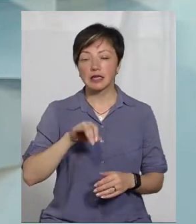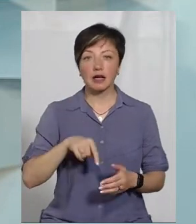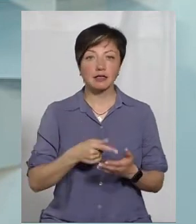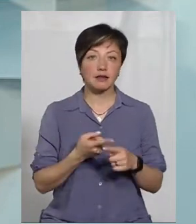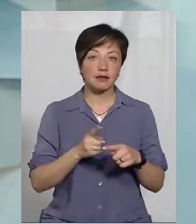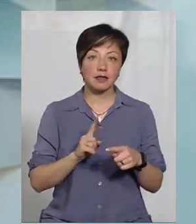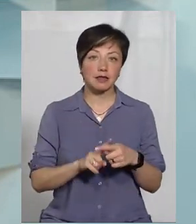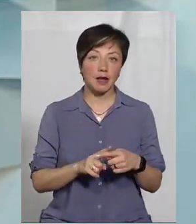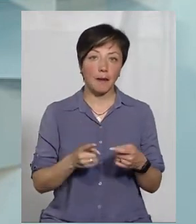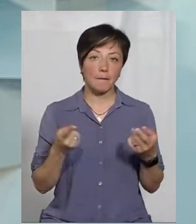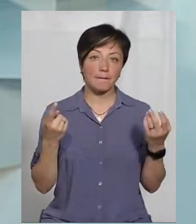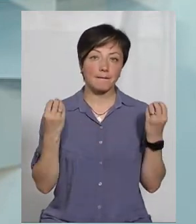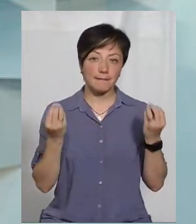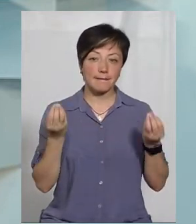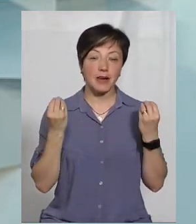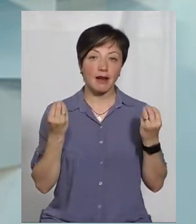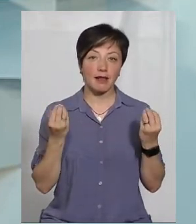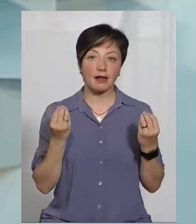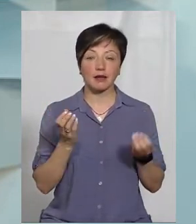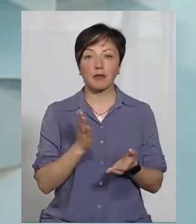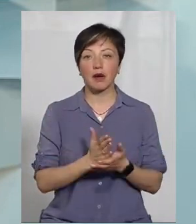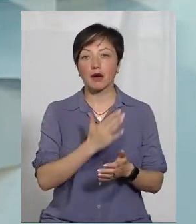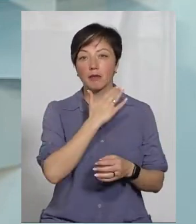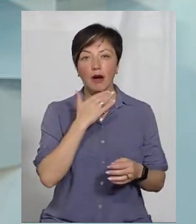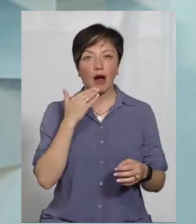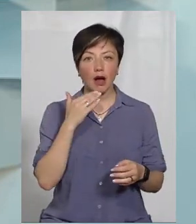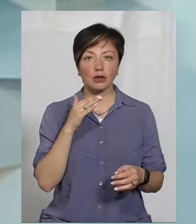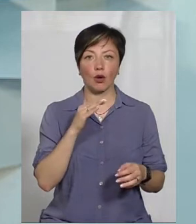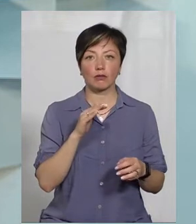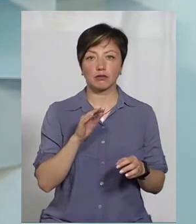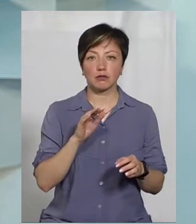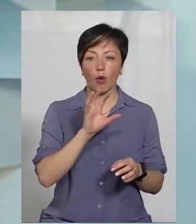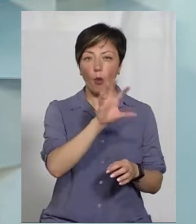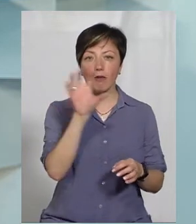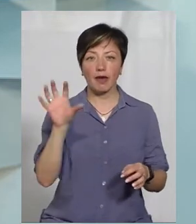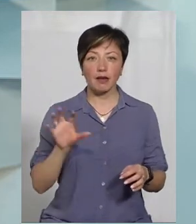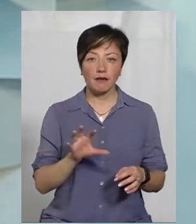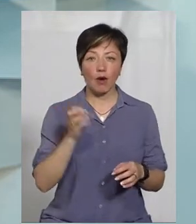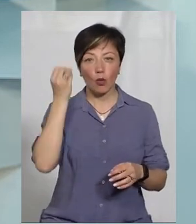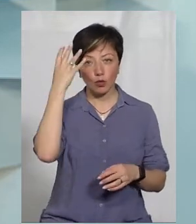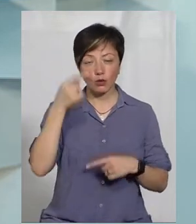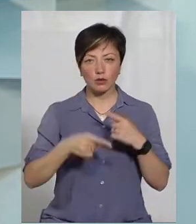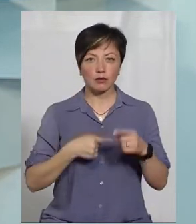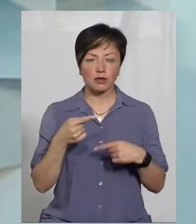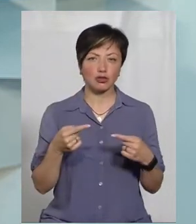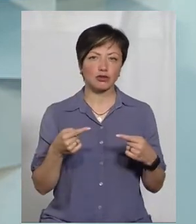яка має, порівняно з іншими, досить багато об'єктів культурної спадщини. Зокрема, з них – це